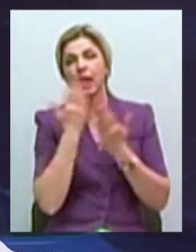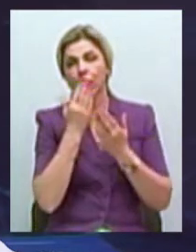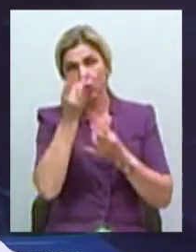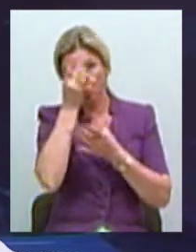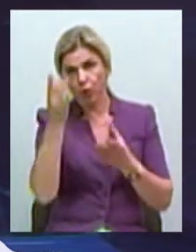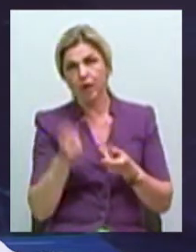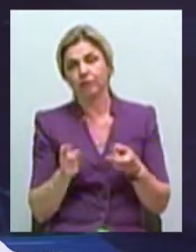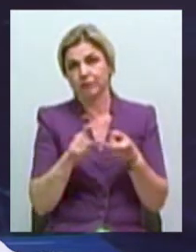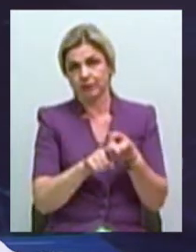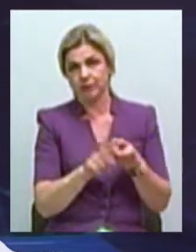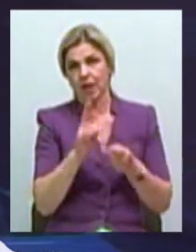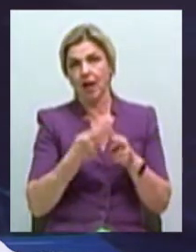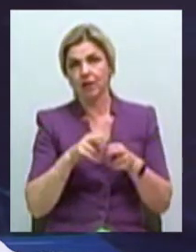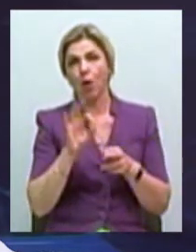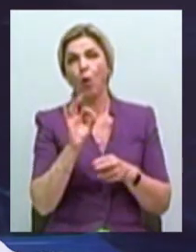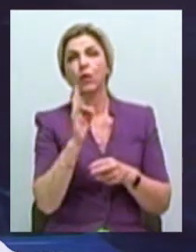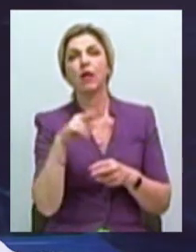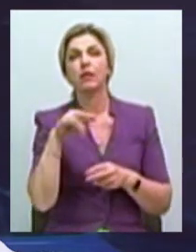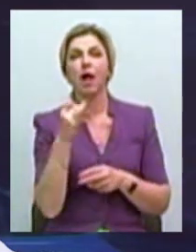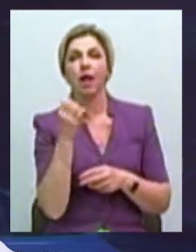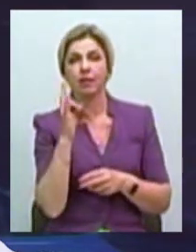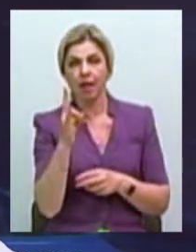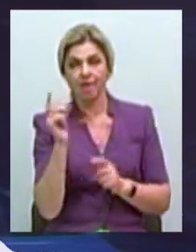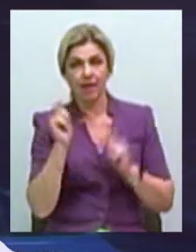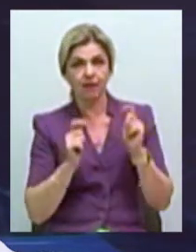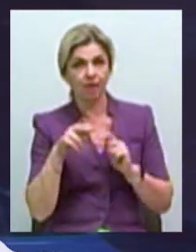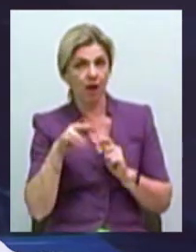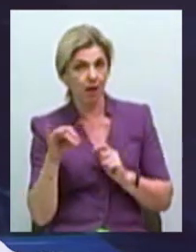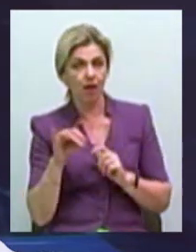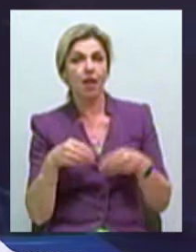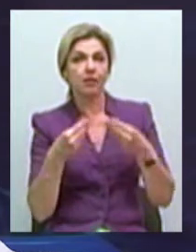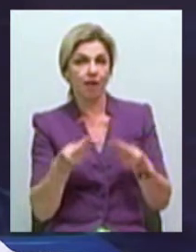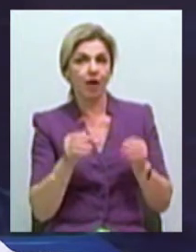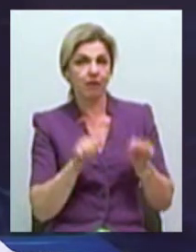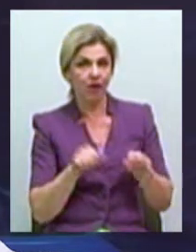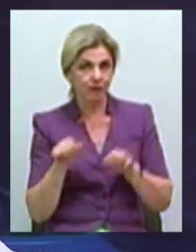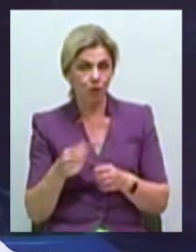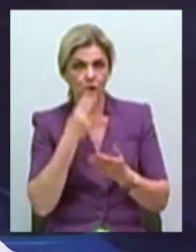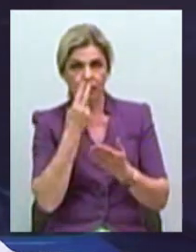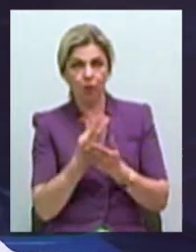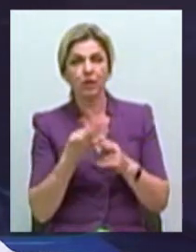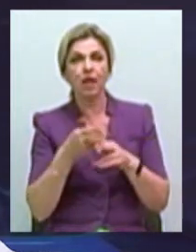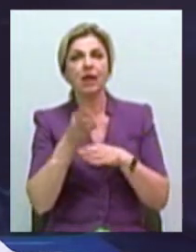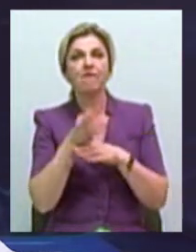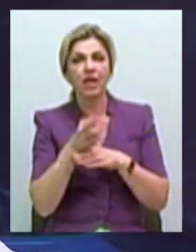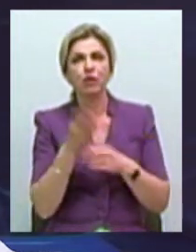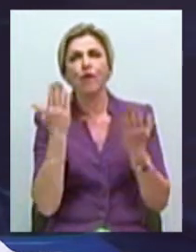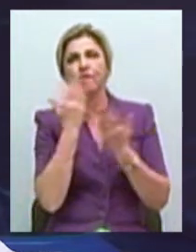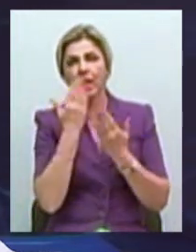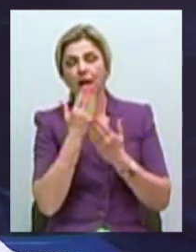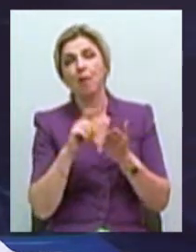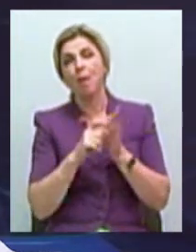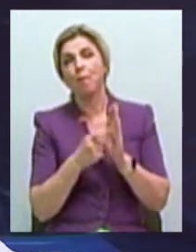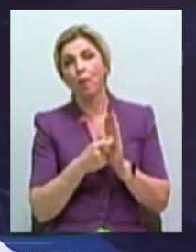подключившись к этим онлайн фестивалям и давать возможность смотреть эту видеопродукцию, эти фильмы, как в